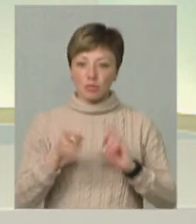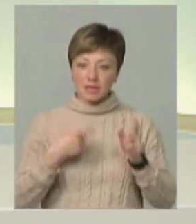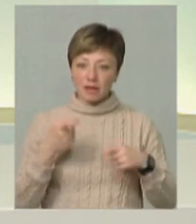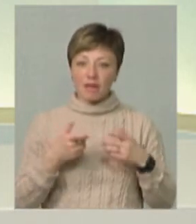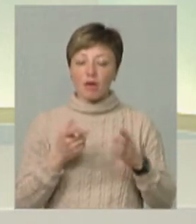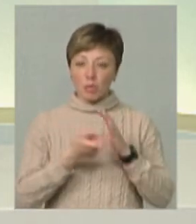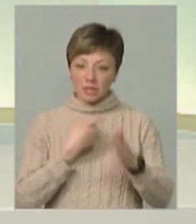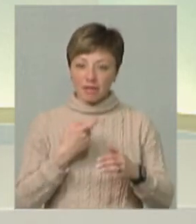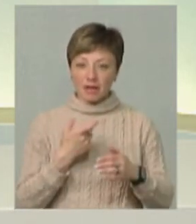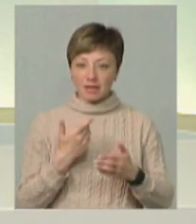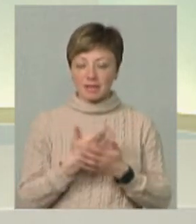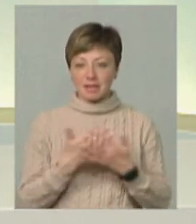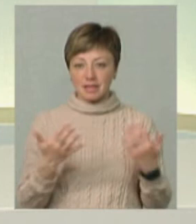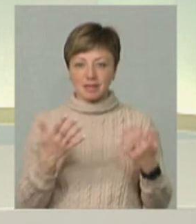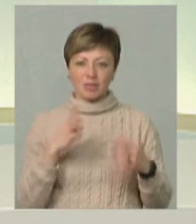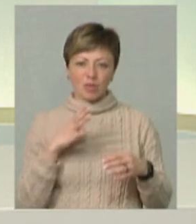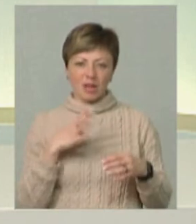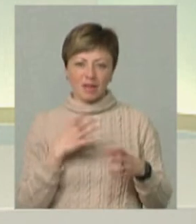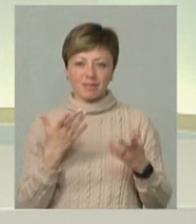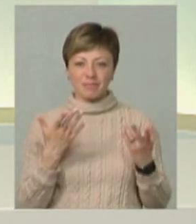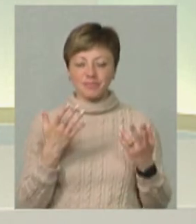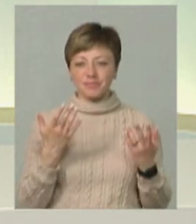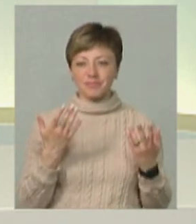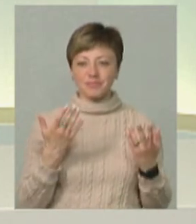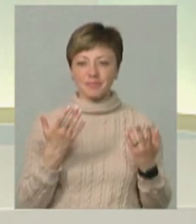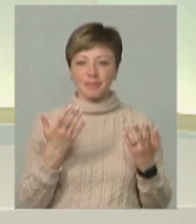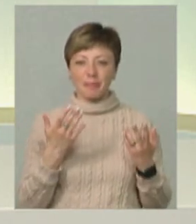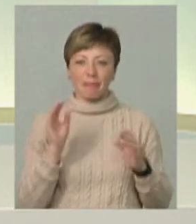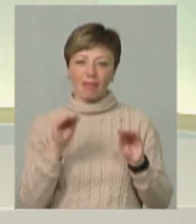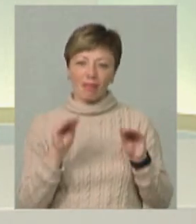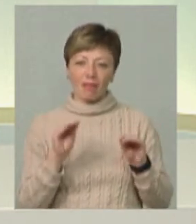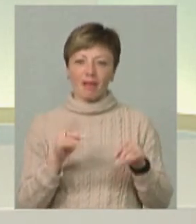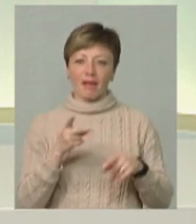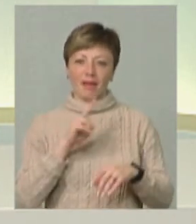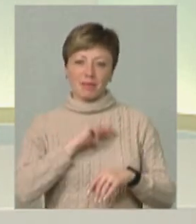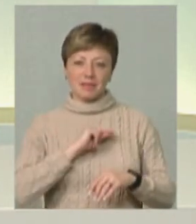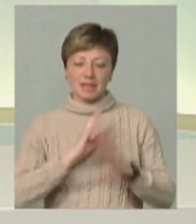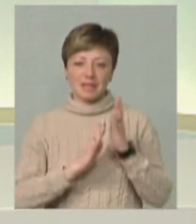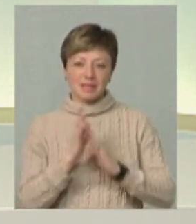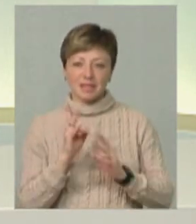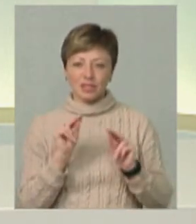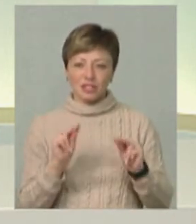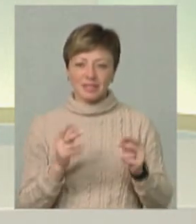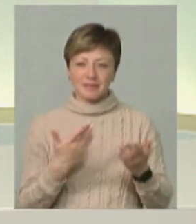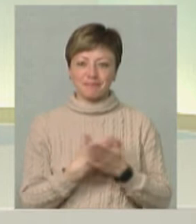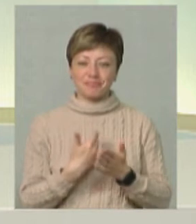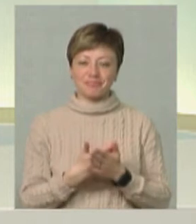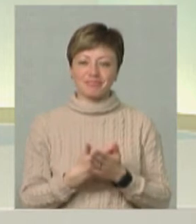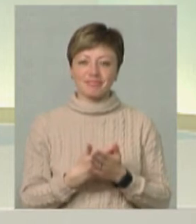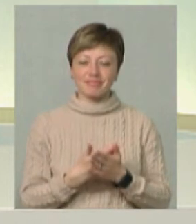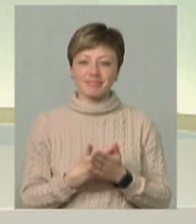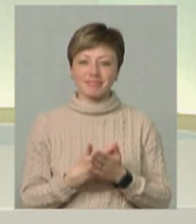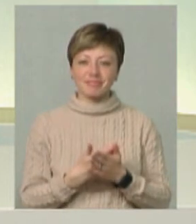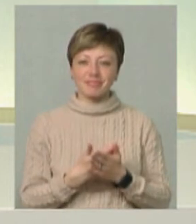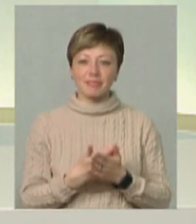Бо, знаєте, різні кривотолки були, або були зацікавлені особи на це, там лісників не зовсім на це. Правильно